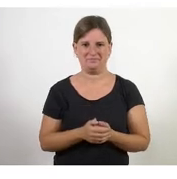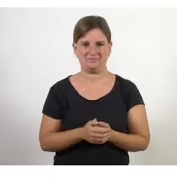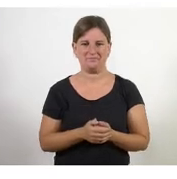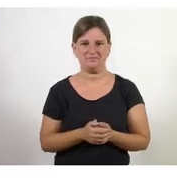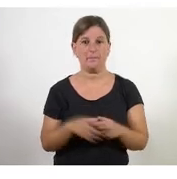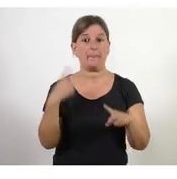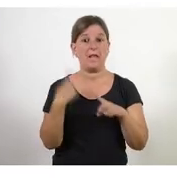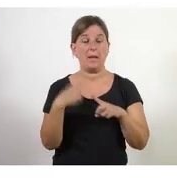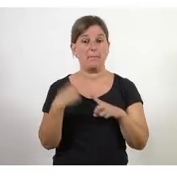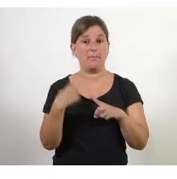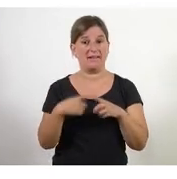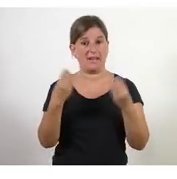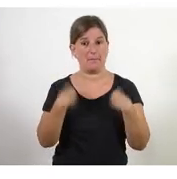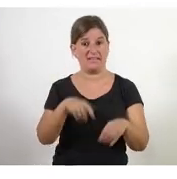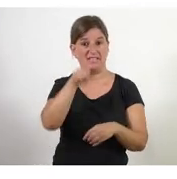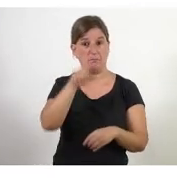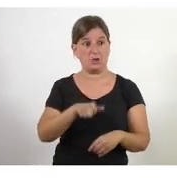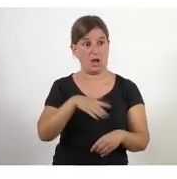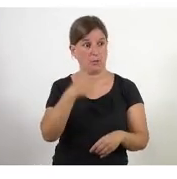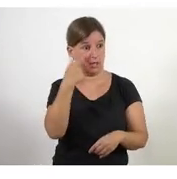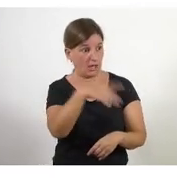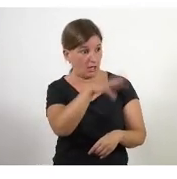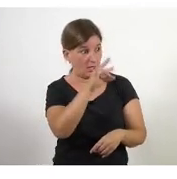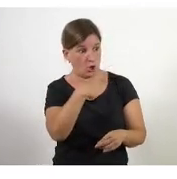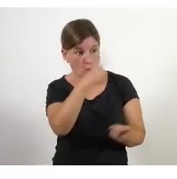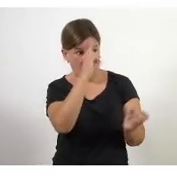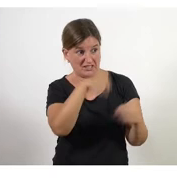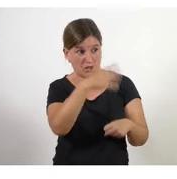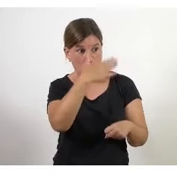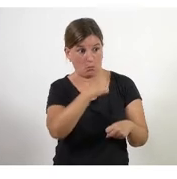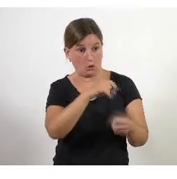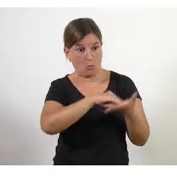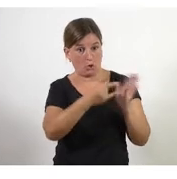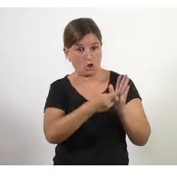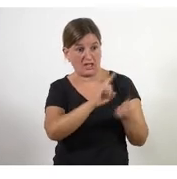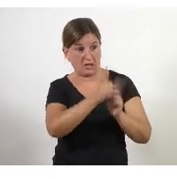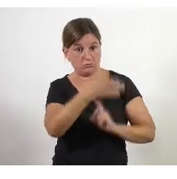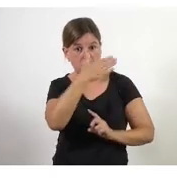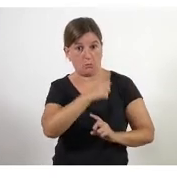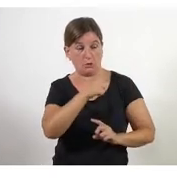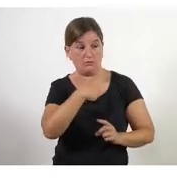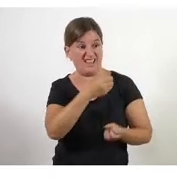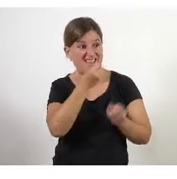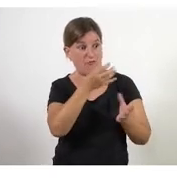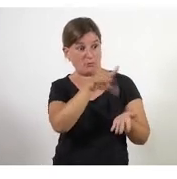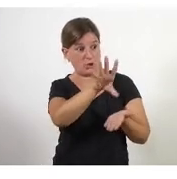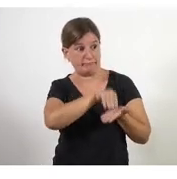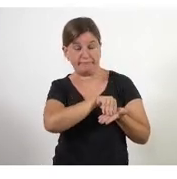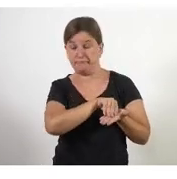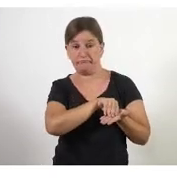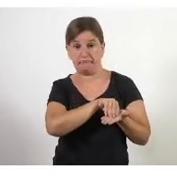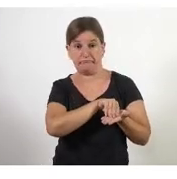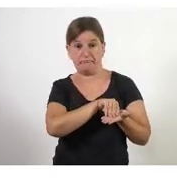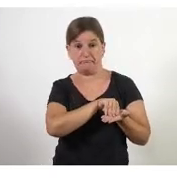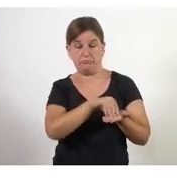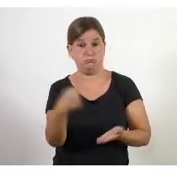al damunt aquesta persona amb aquesta informació no pot prendre decisions ni pot canviar els projectes aquella informació s'ha perdut i hem perdut